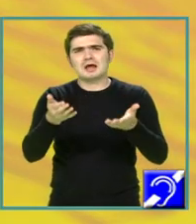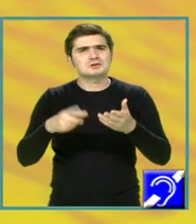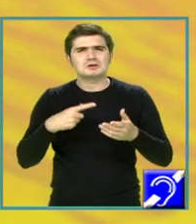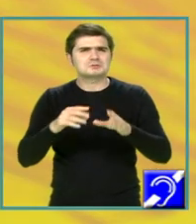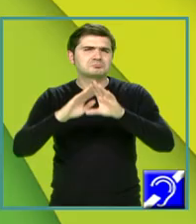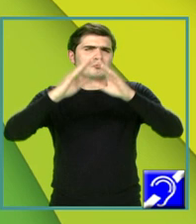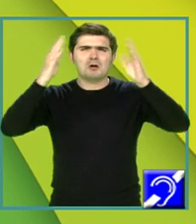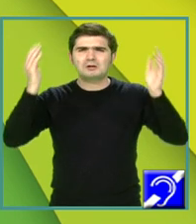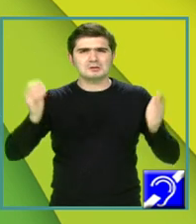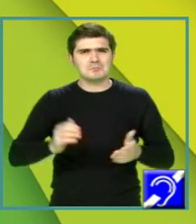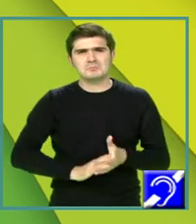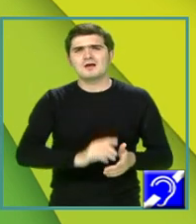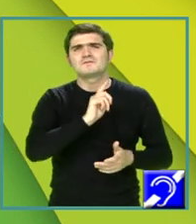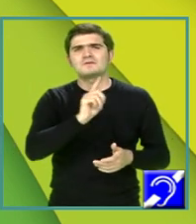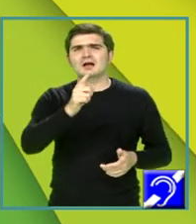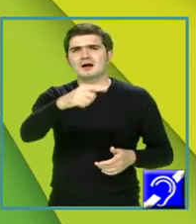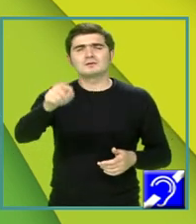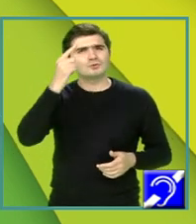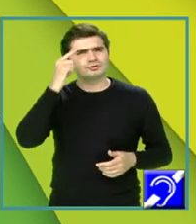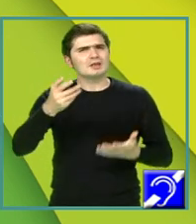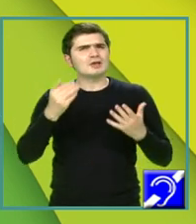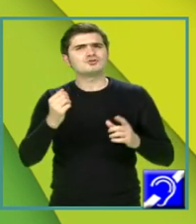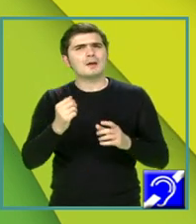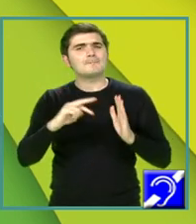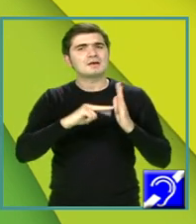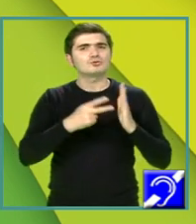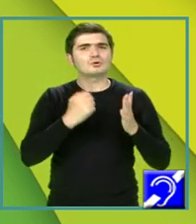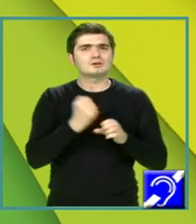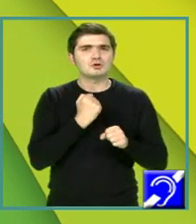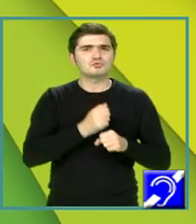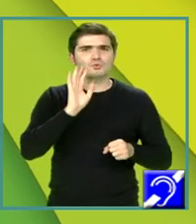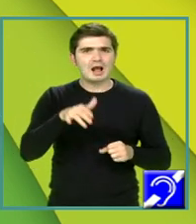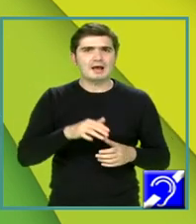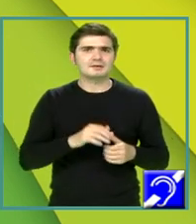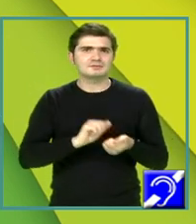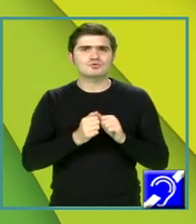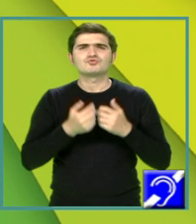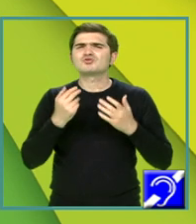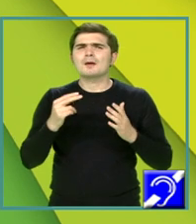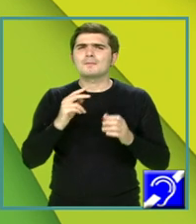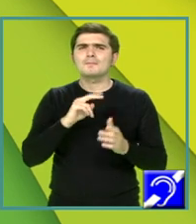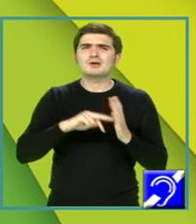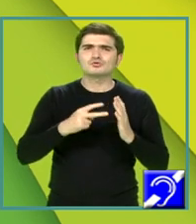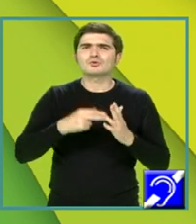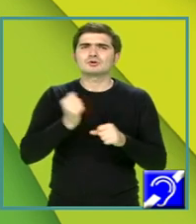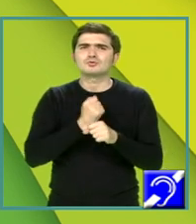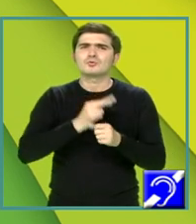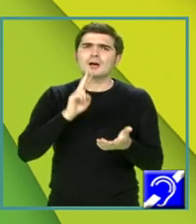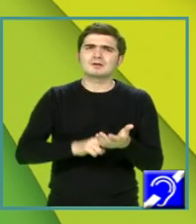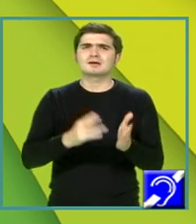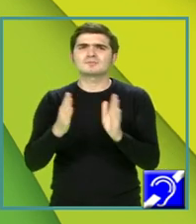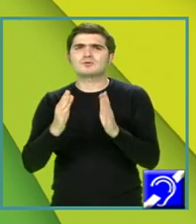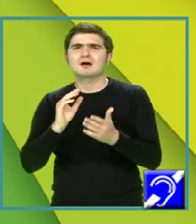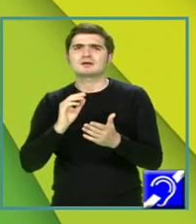largă. Fiecare dintre voi știe ce metodă de lucru are sau ce metodă de lucru a aplicat în perioada tezelor, concursurilor,